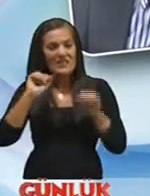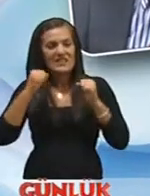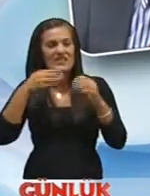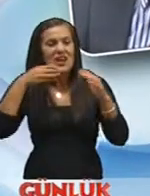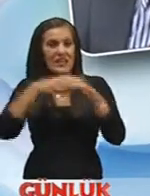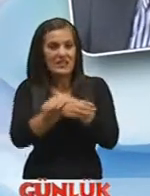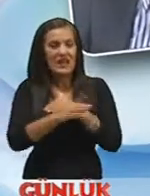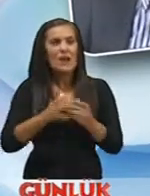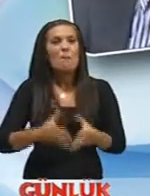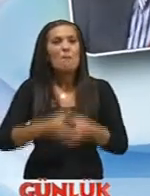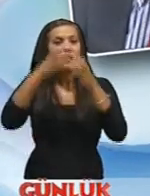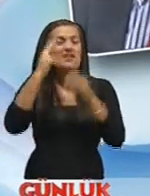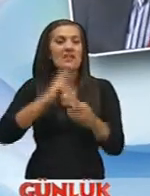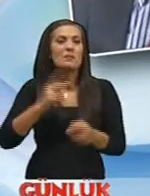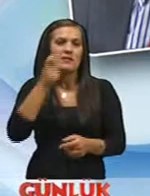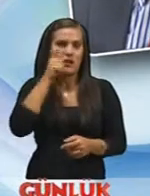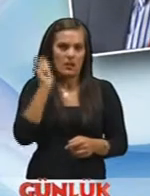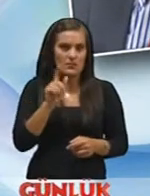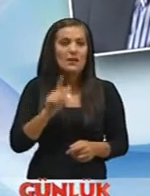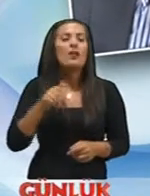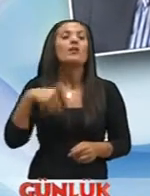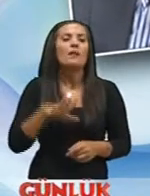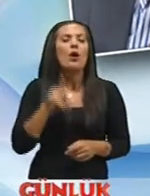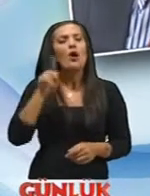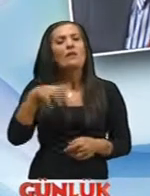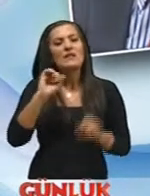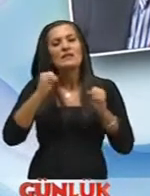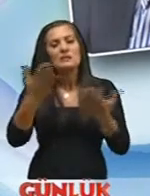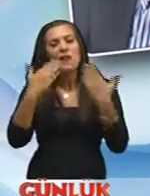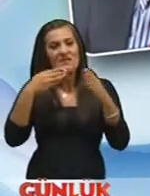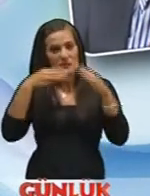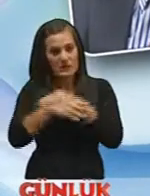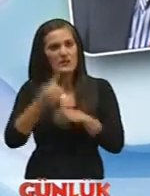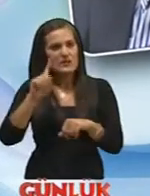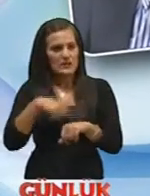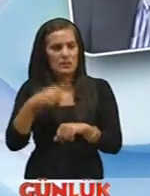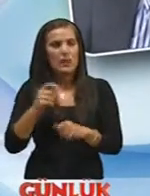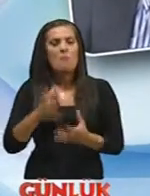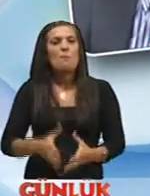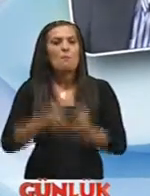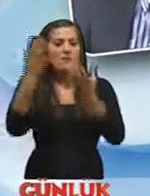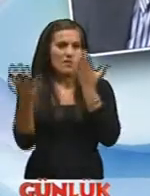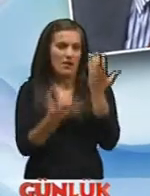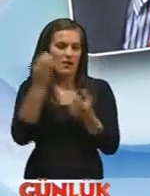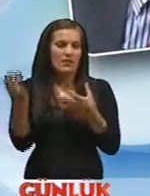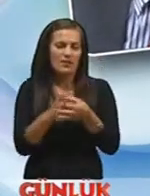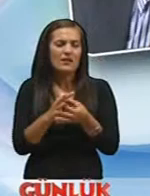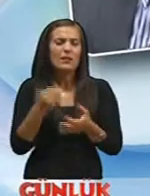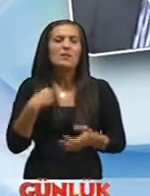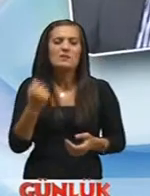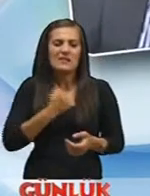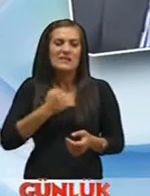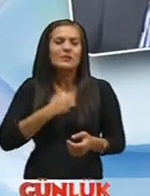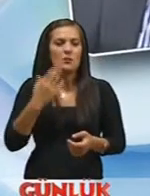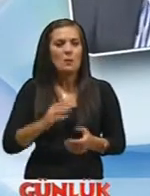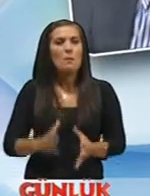de baca temizliğine de dikkat etmemiz gerekiyor öyle değil mi? evet biliyorsunuz kış mevsimi girdiğinde baca yangınlarıyla ilgili sıkıntılarımız oluyor